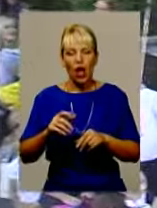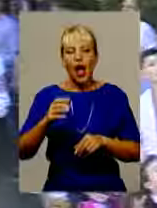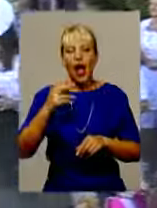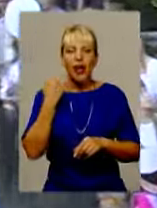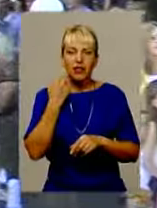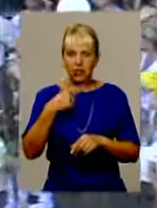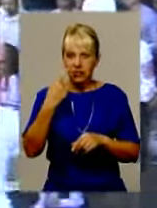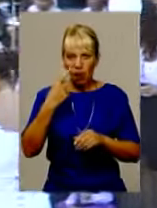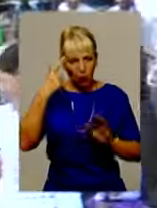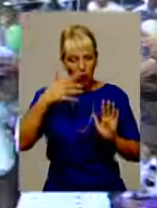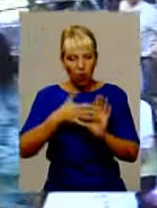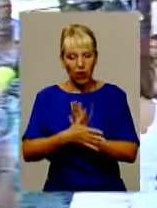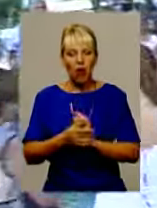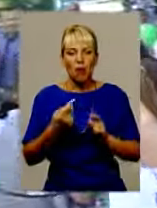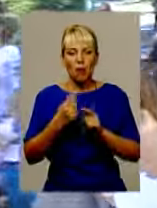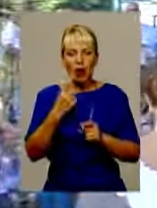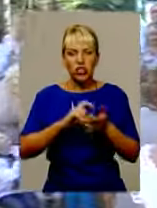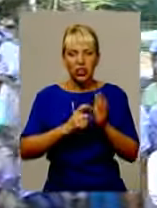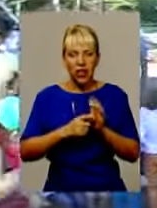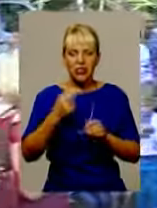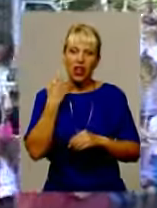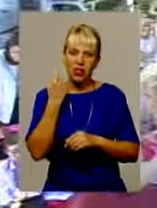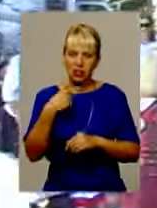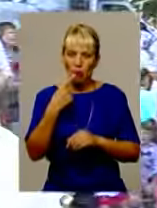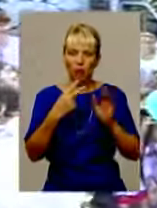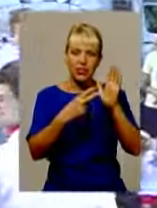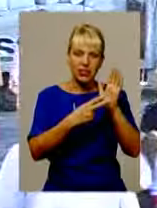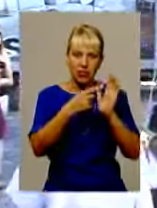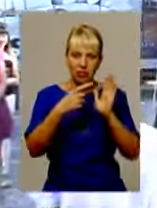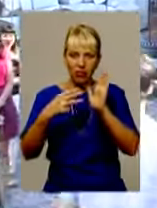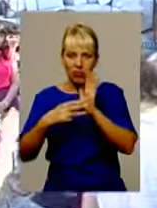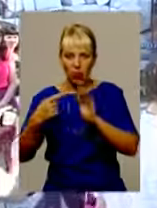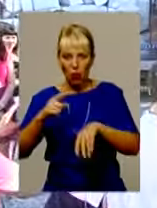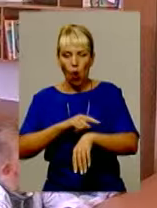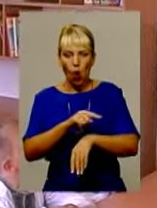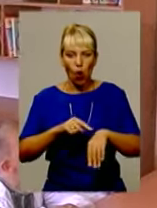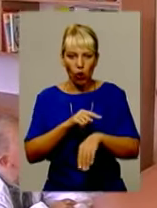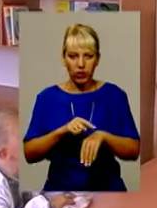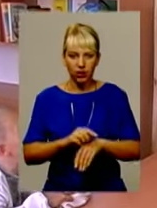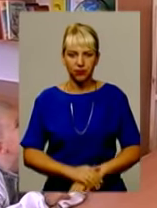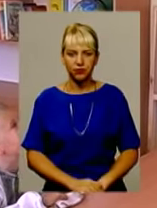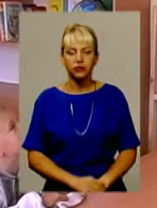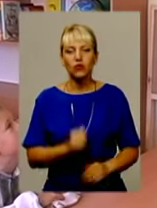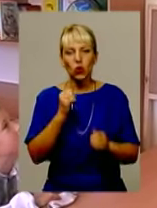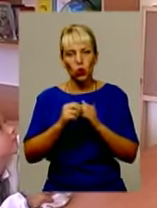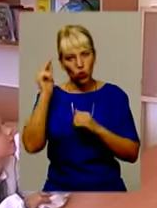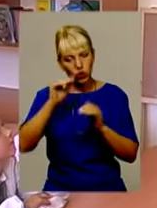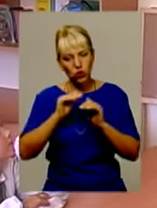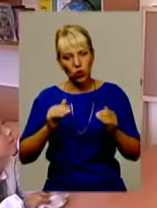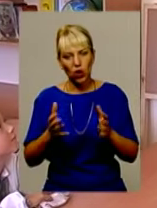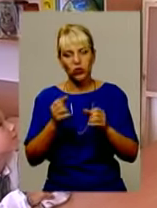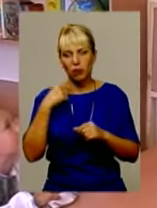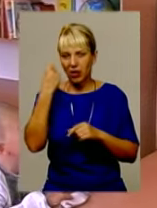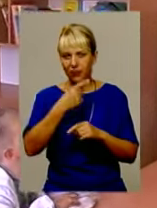першому класі на тиждень 7-8 годин, де протягом року дитина вивчає і здобуває 60 найкращих рис характеру. Кожен школяр отримує